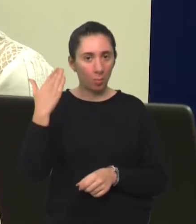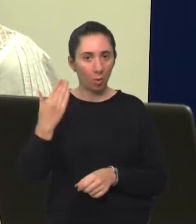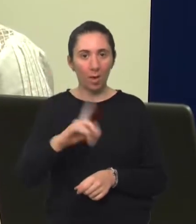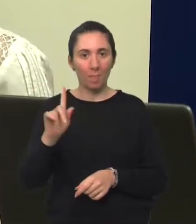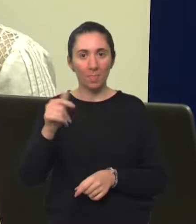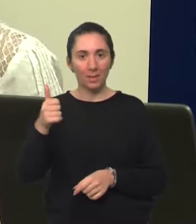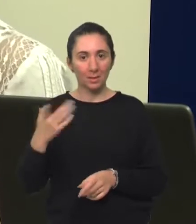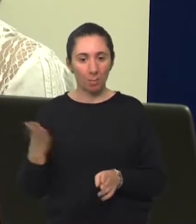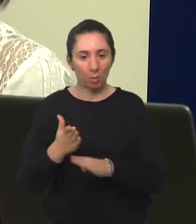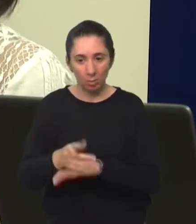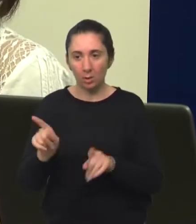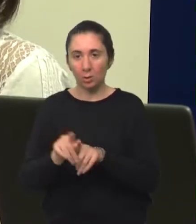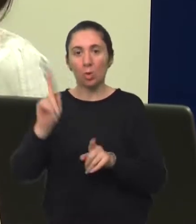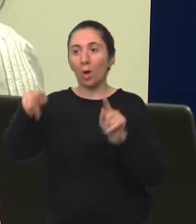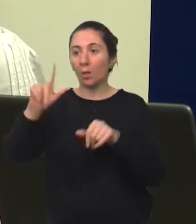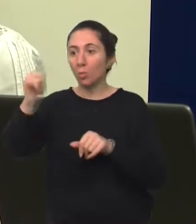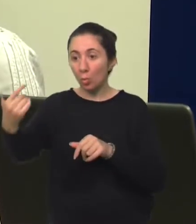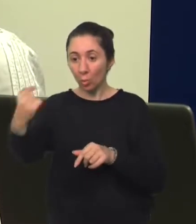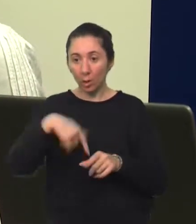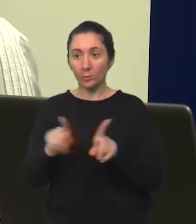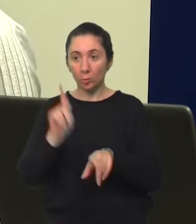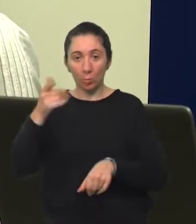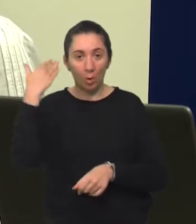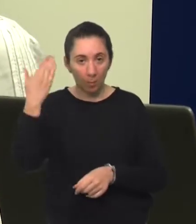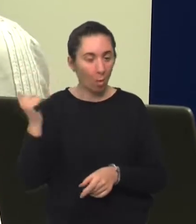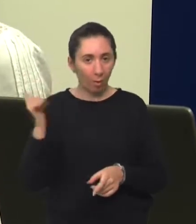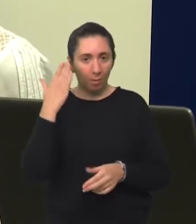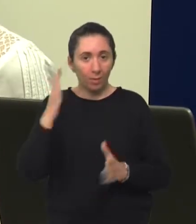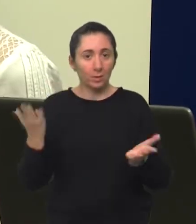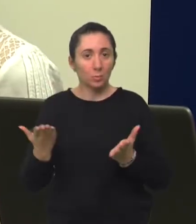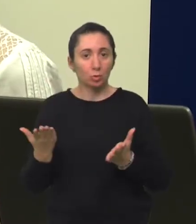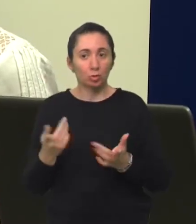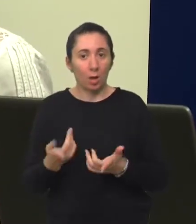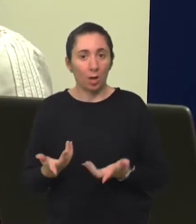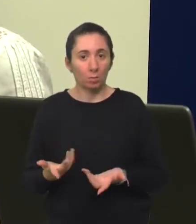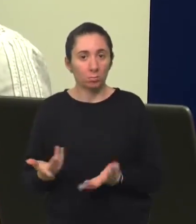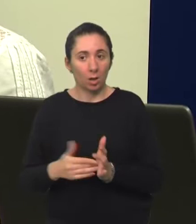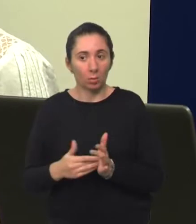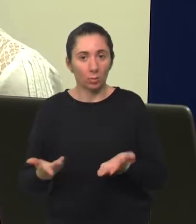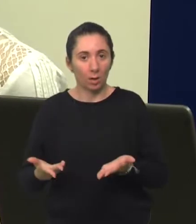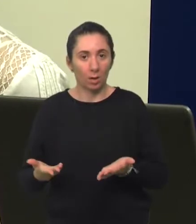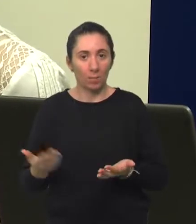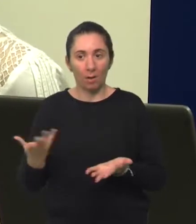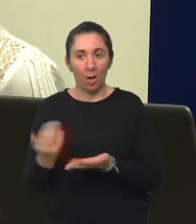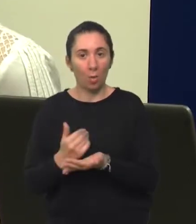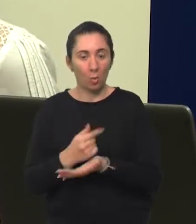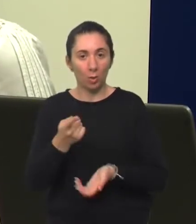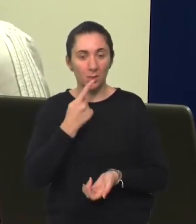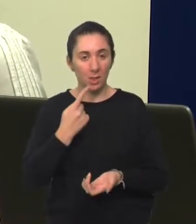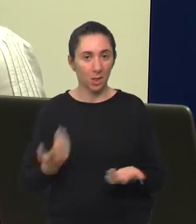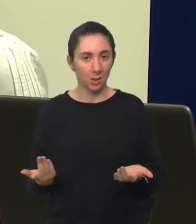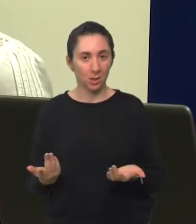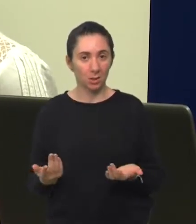pozdravljaju samo kad oni uđu, nego da pozdravljaju i kad netko drugi uđe. Znači oni doslovno ne znaju što bi s tim jezikom i ne znaju kako ga adekvatno upotrebljavati.